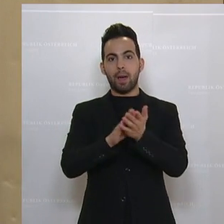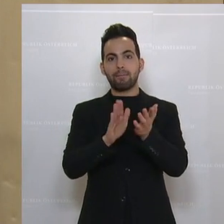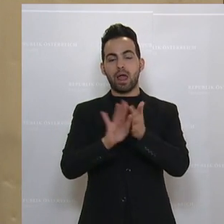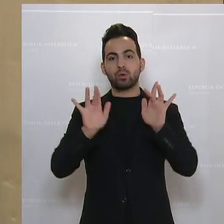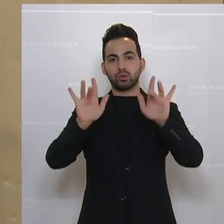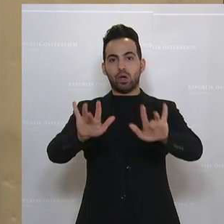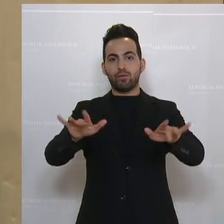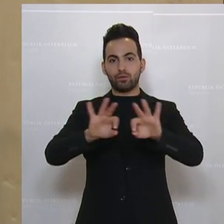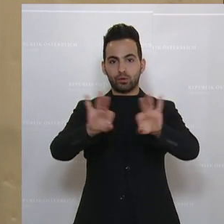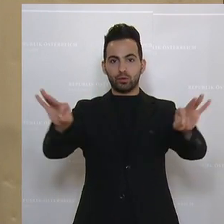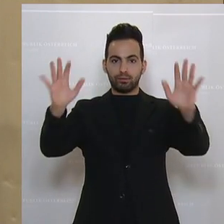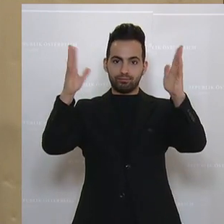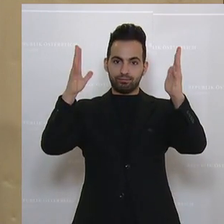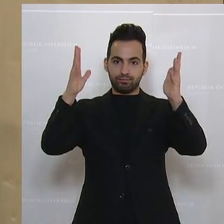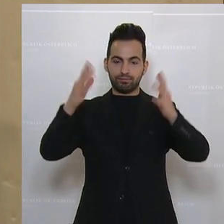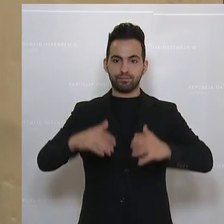aussprechen.